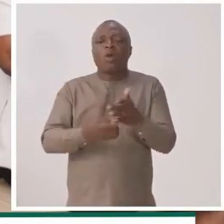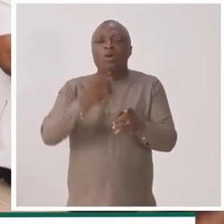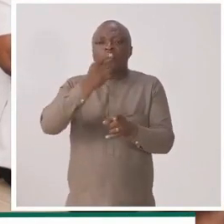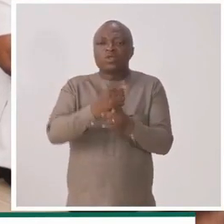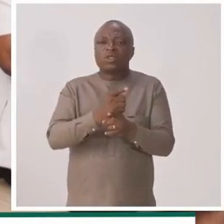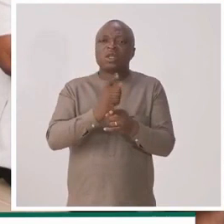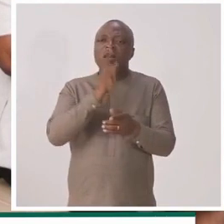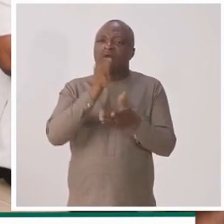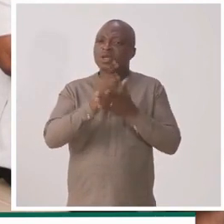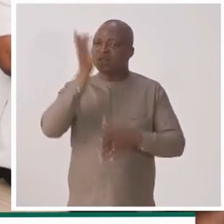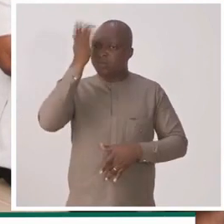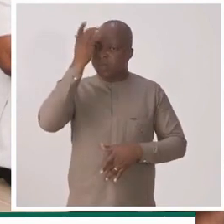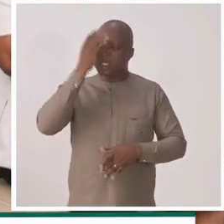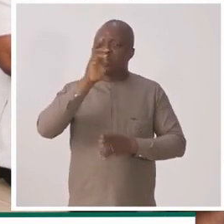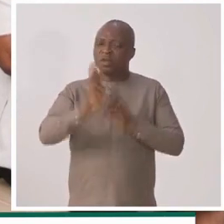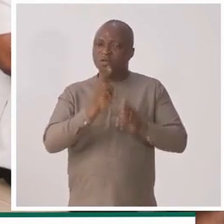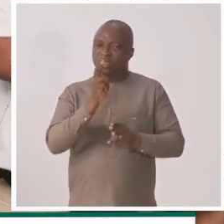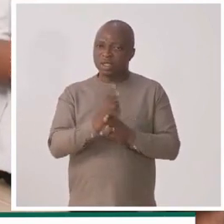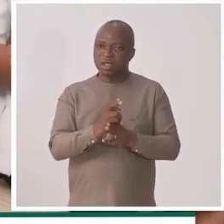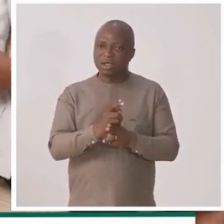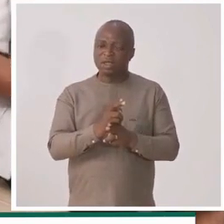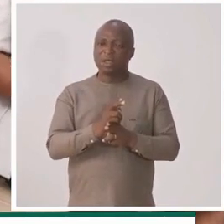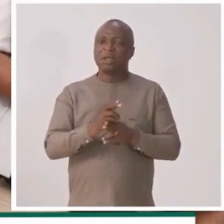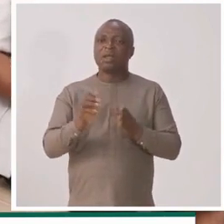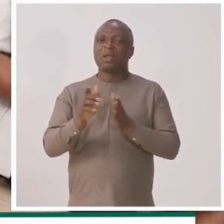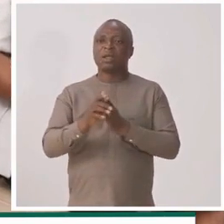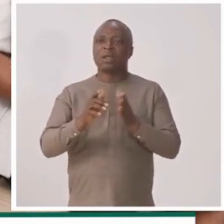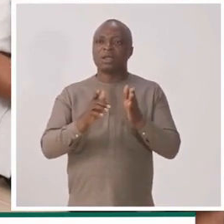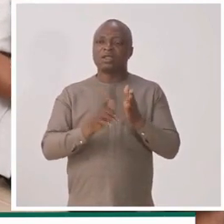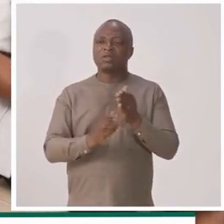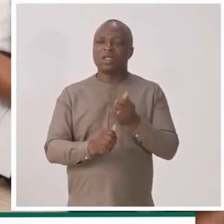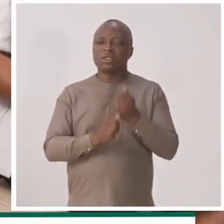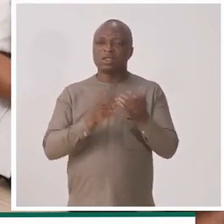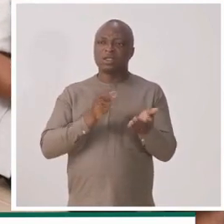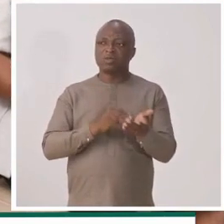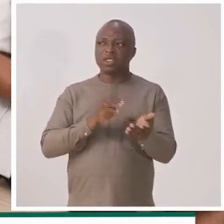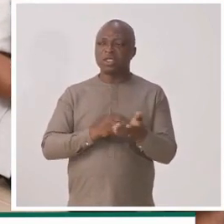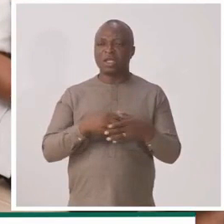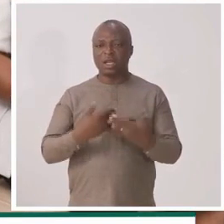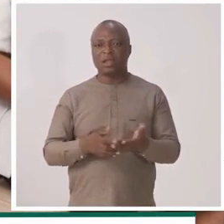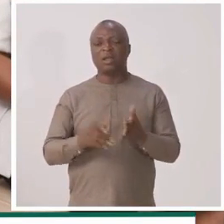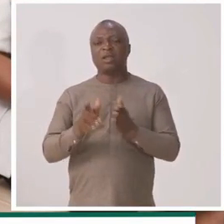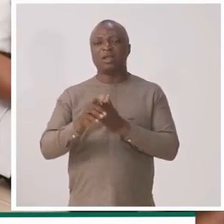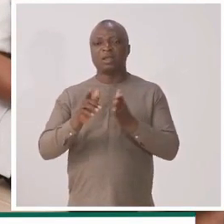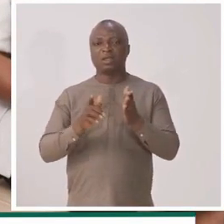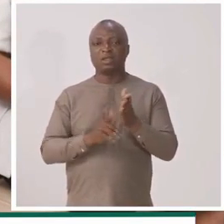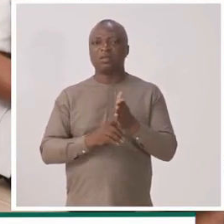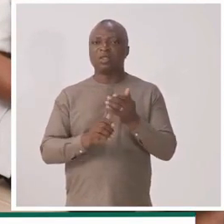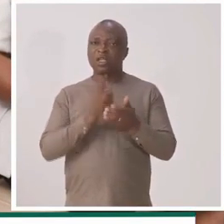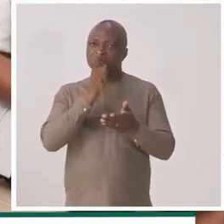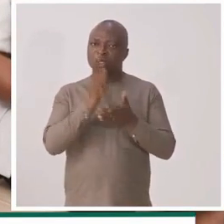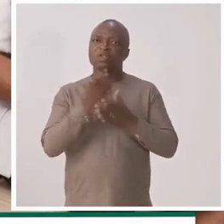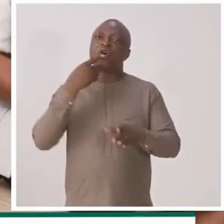-on par assurance maladie universelle, régime d'assistance médicale, régime